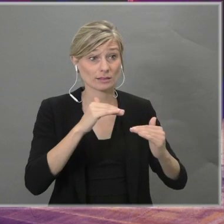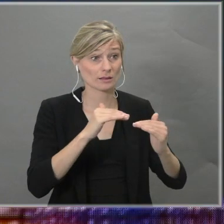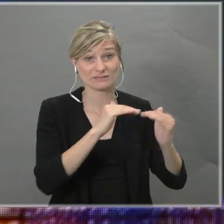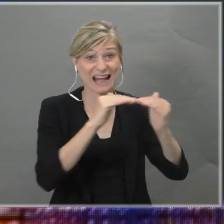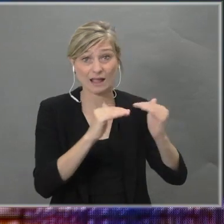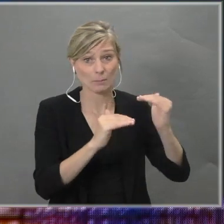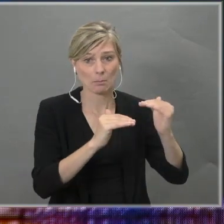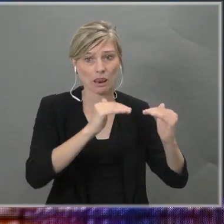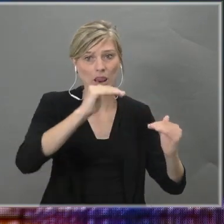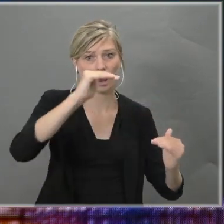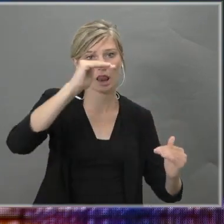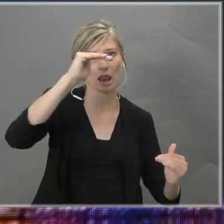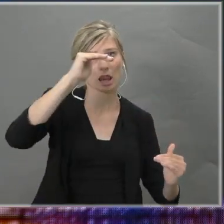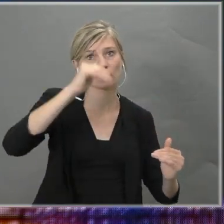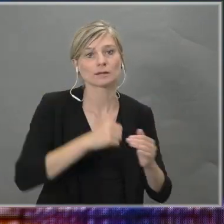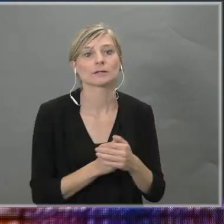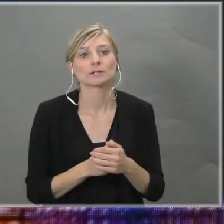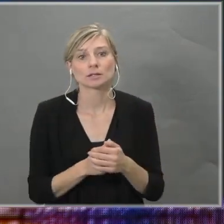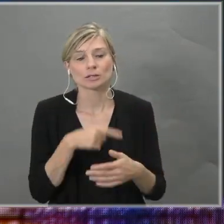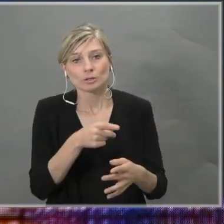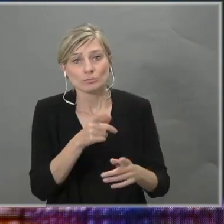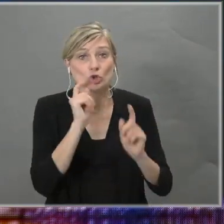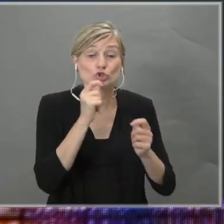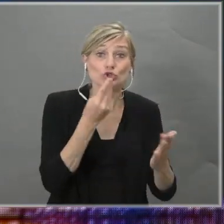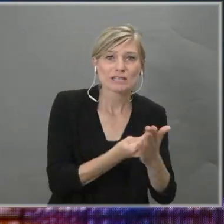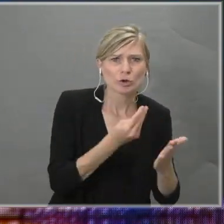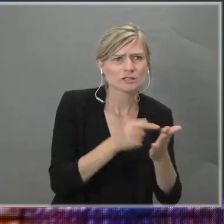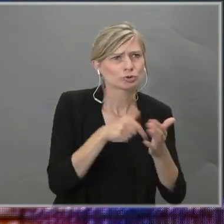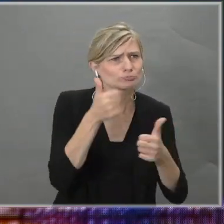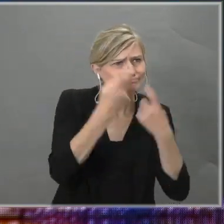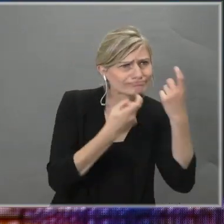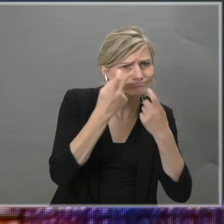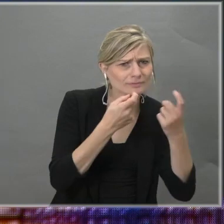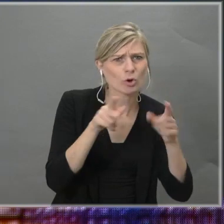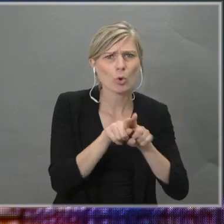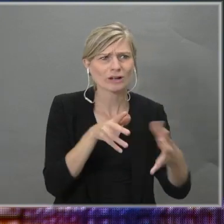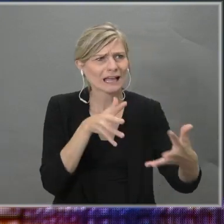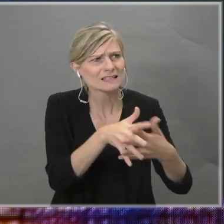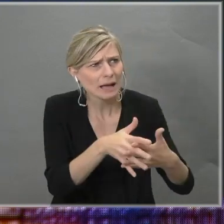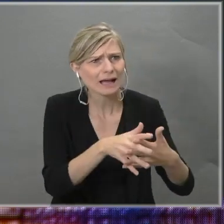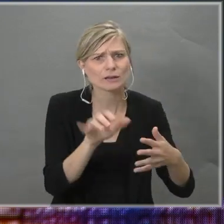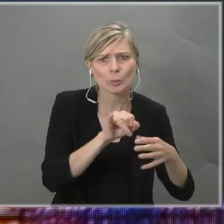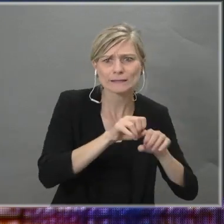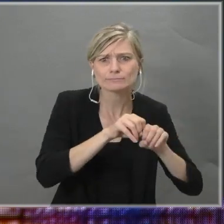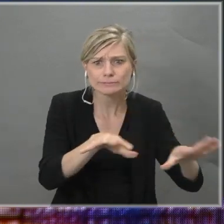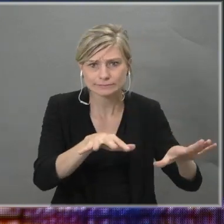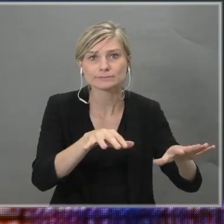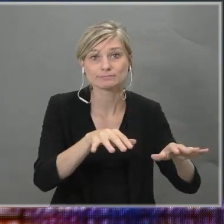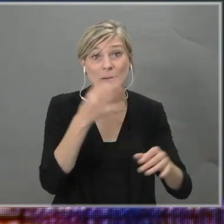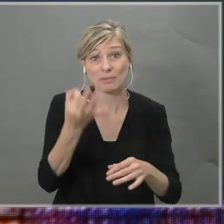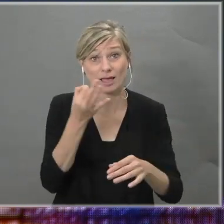Wel overwogen studiekosten en transparantie hierover blijven daarom belangrijke werkpunten voor de toekomst.